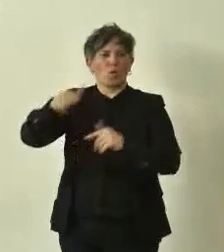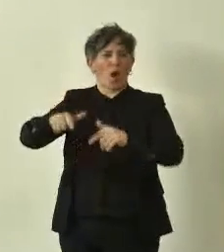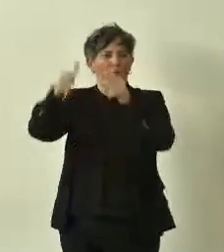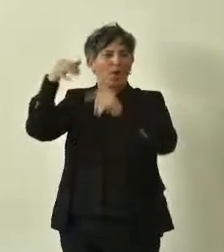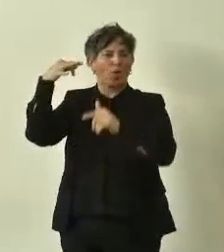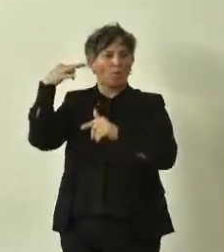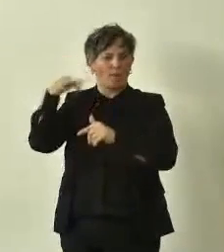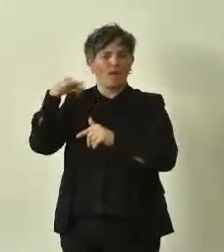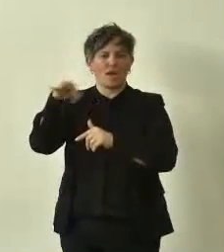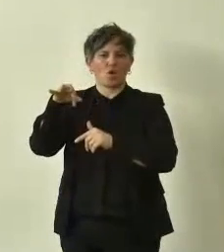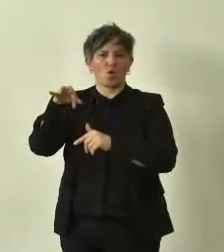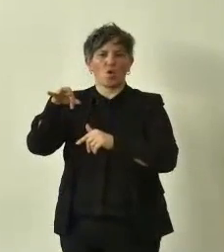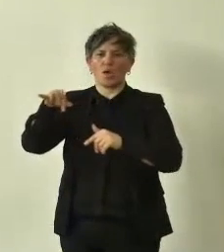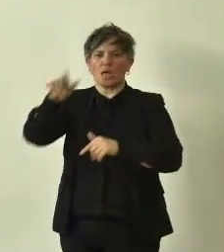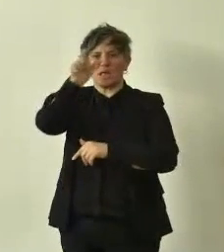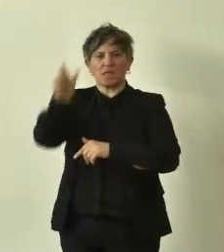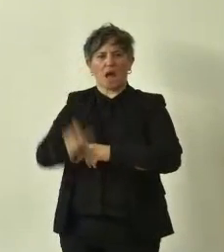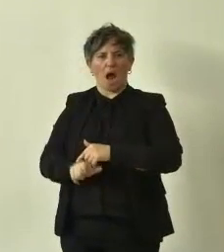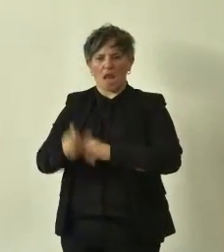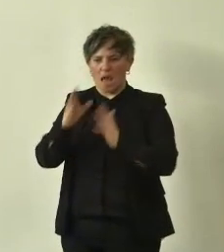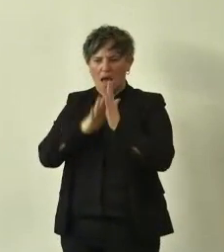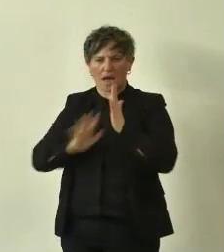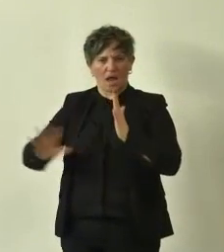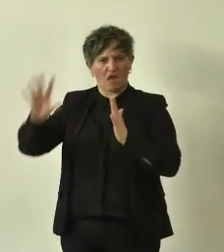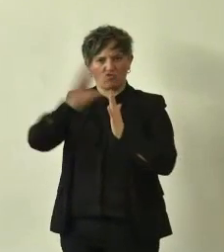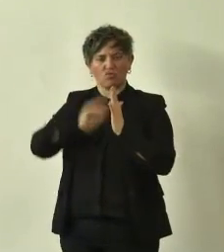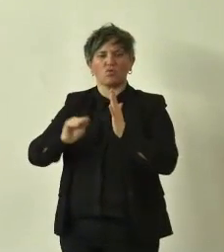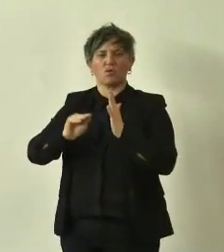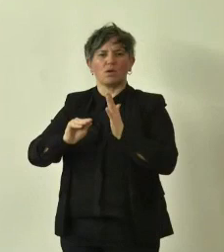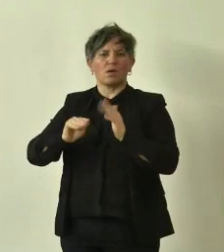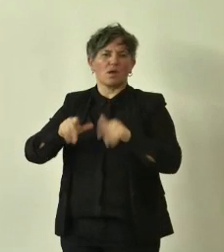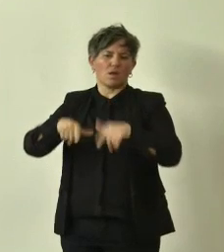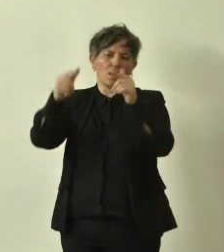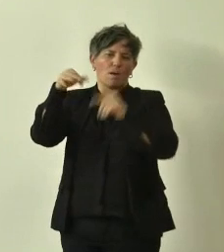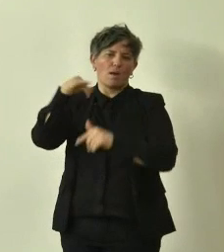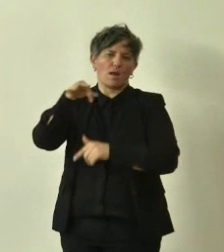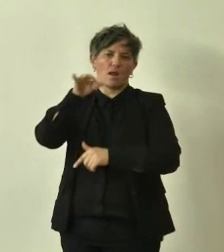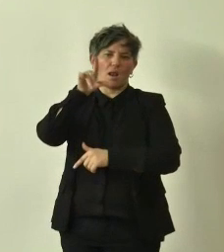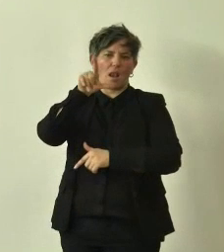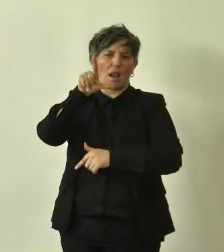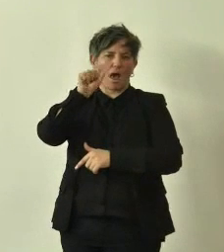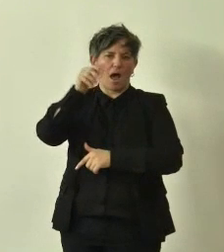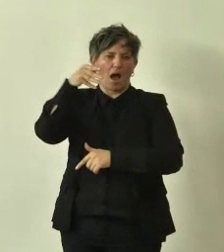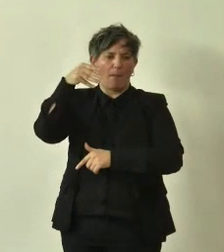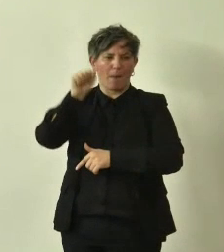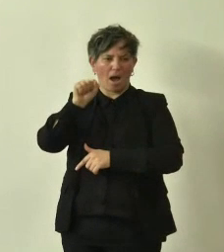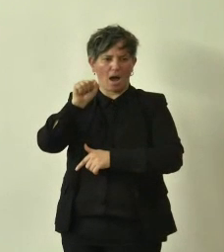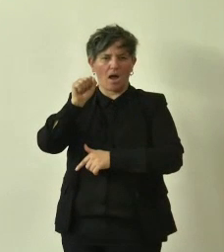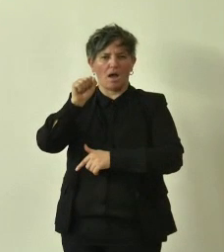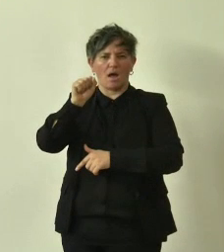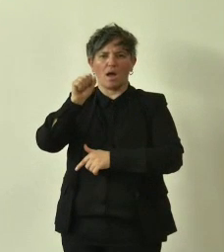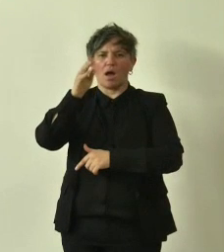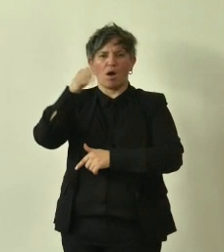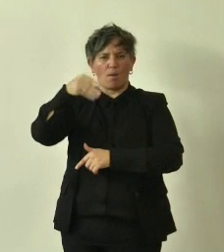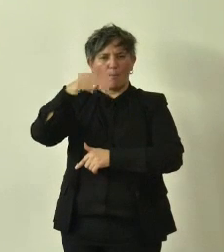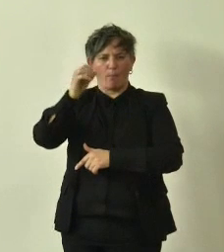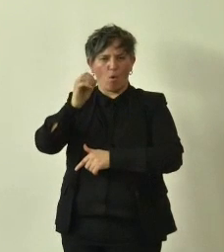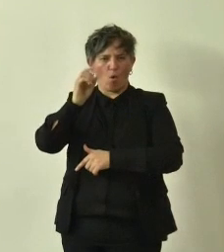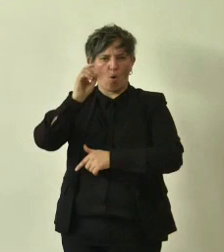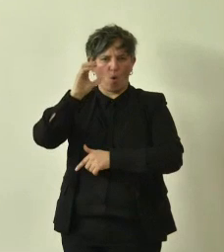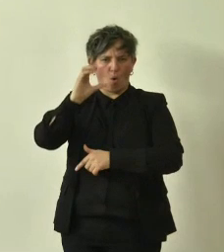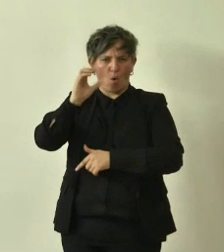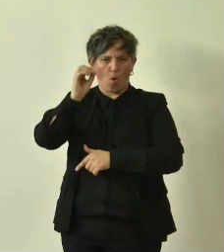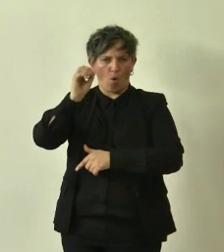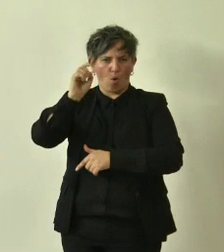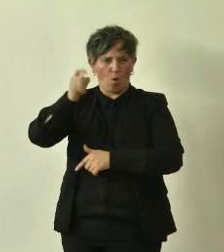degli alberi monumentali d'Italia per la nostra regione ed è il pero di Lama Mocogno che trovate se volete vedere in provincia di Modena